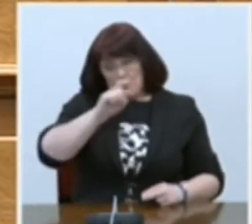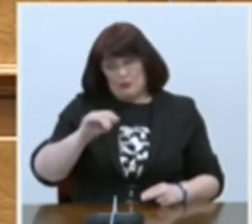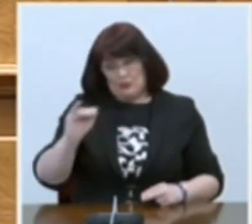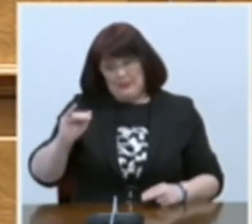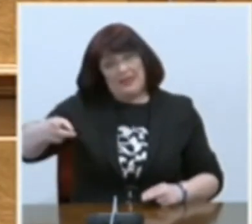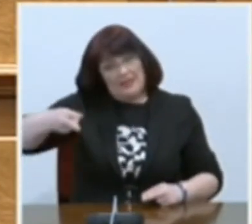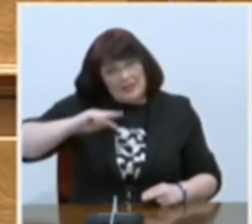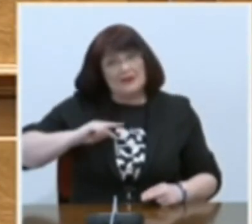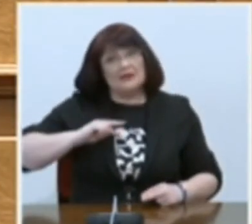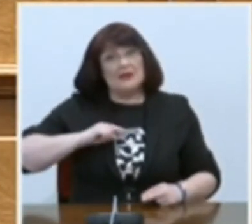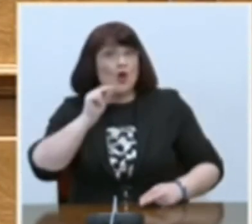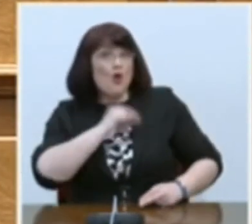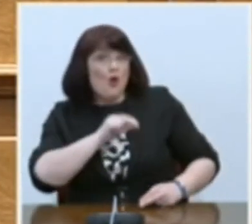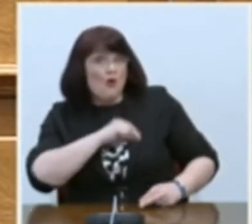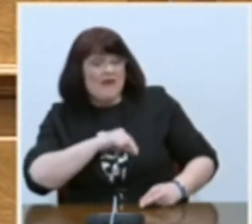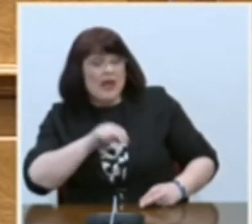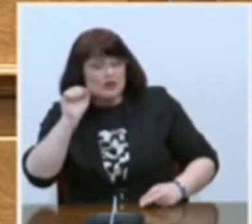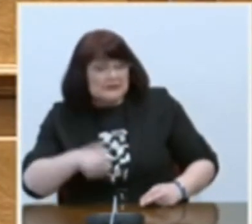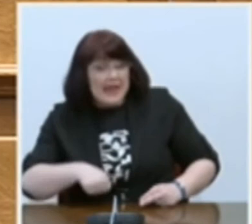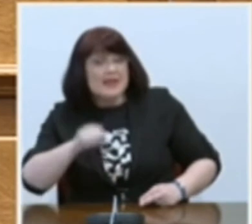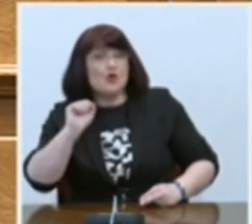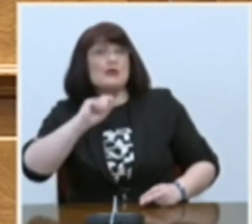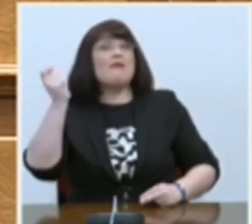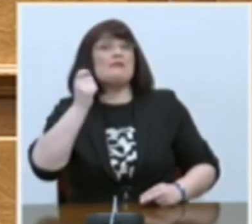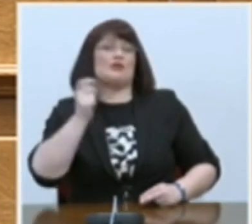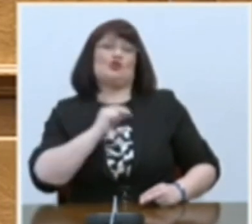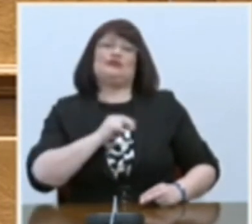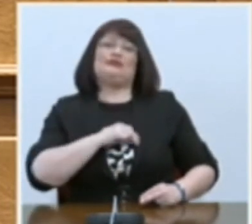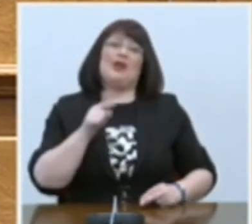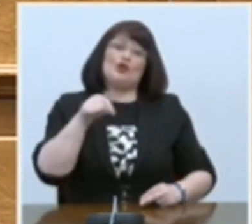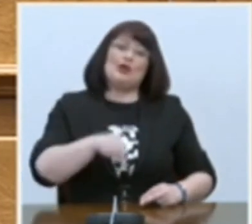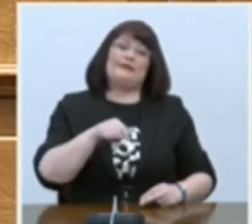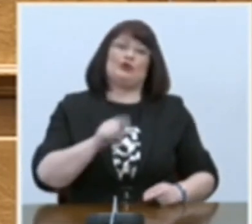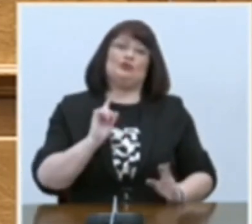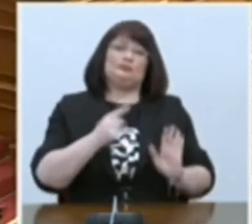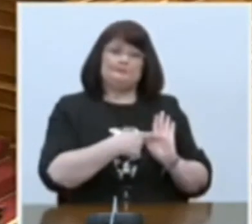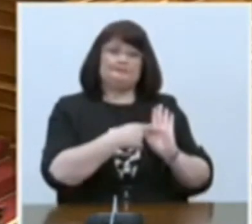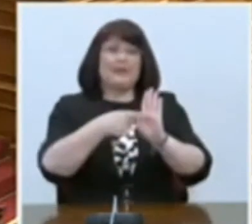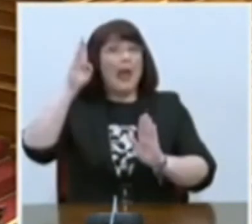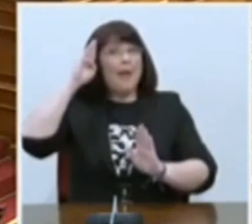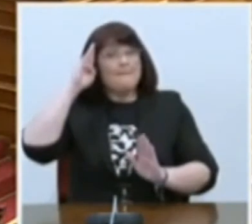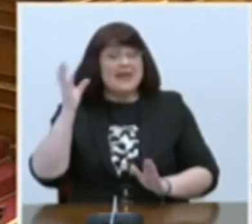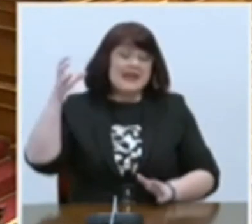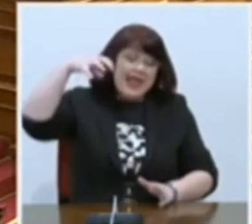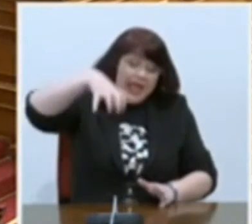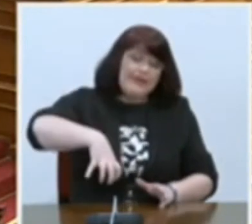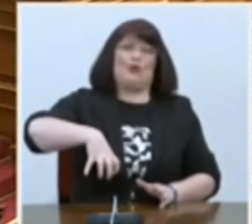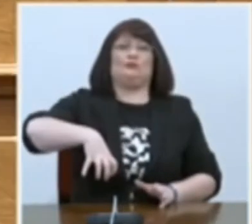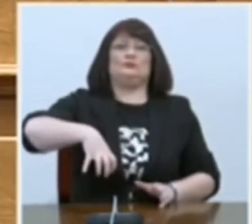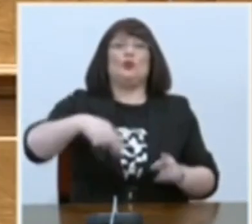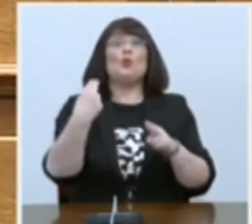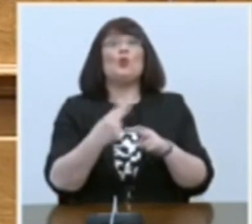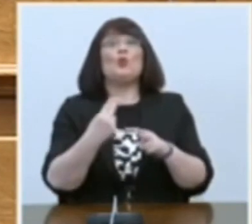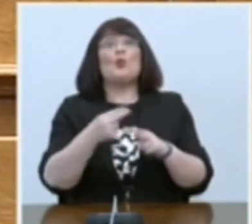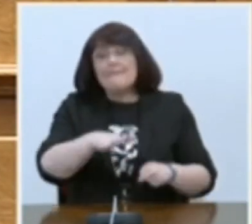Οφελεί ή όχι τα εθνικά μας συμφέροντα η παρουσία των ΗΠΑ στην τόσο ευαίσθητη